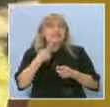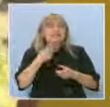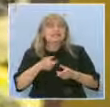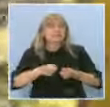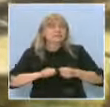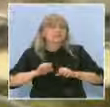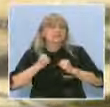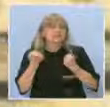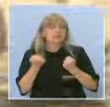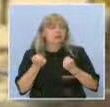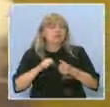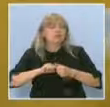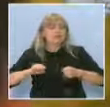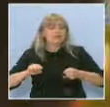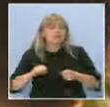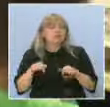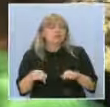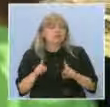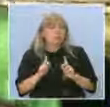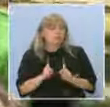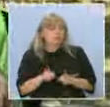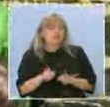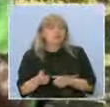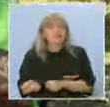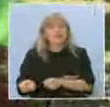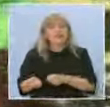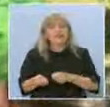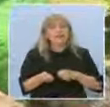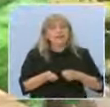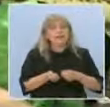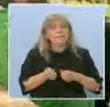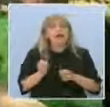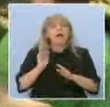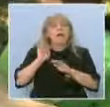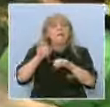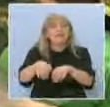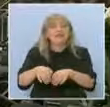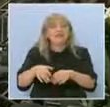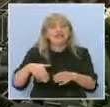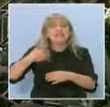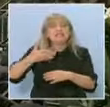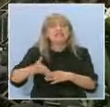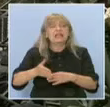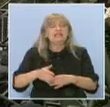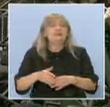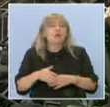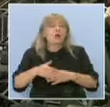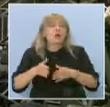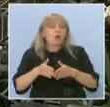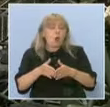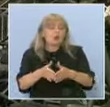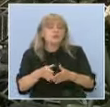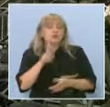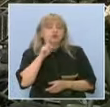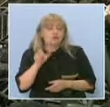ето така, и сега от тук можем да изтеглим падналия зад борда. Разходката в музея